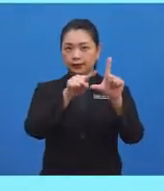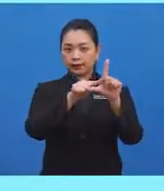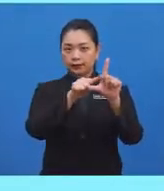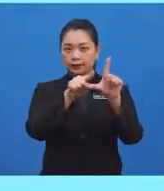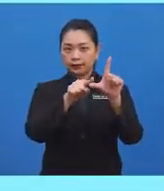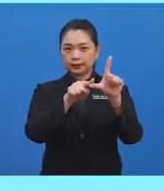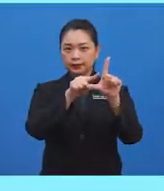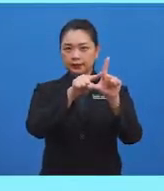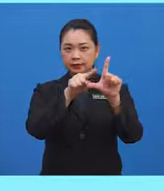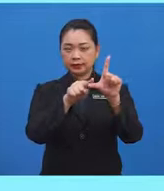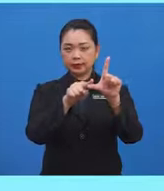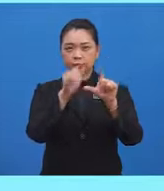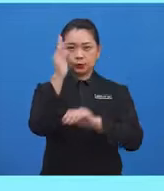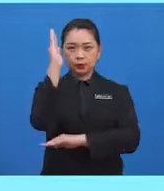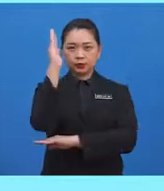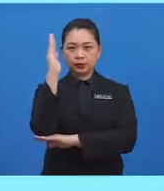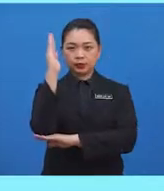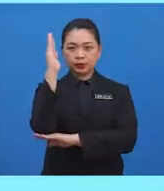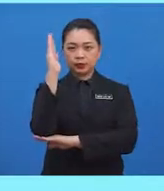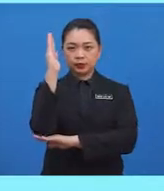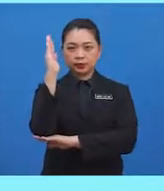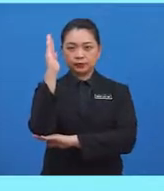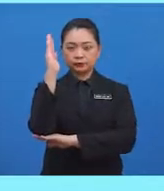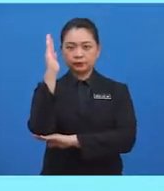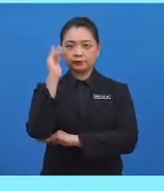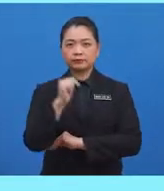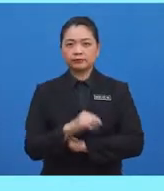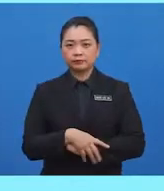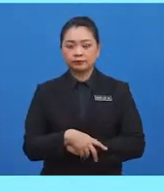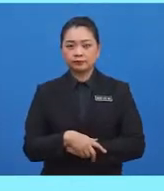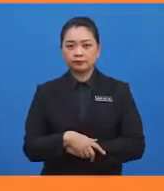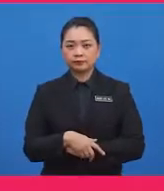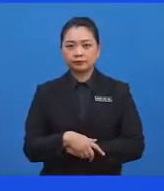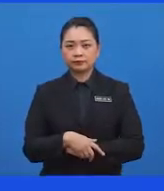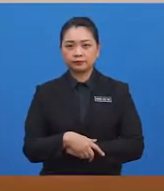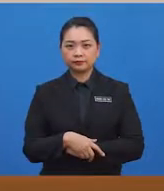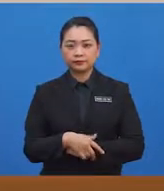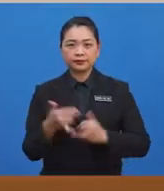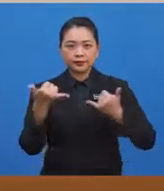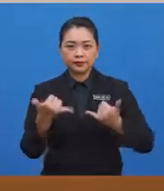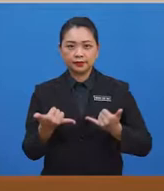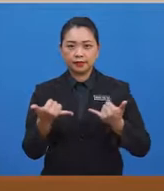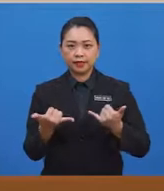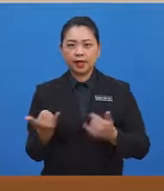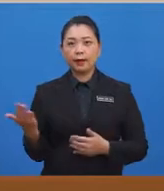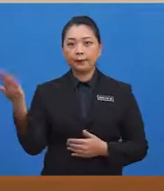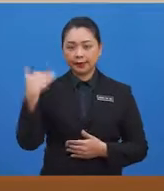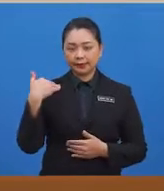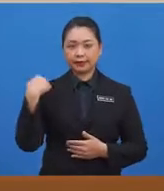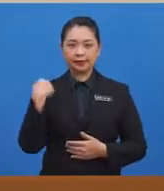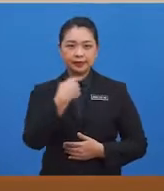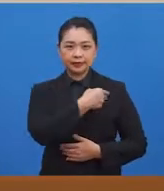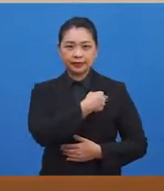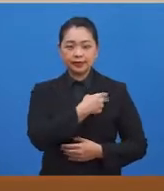terletak satu di setiap penjuru. Sekarang, mari kita